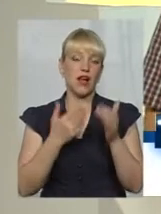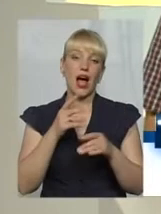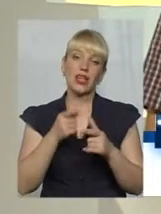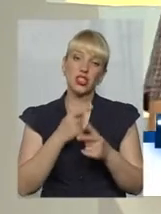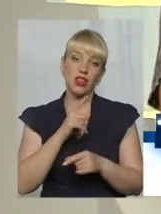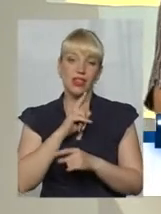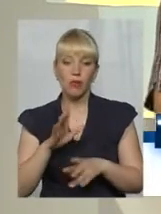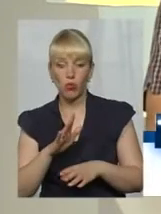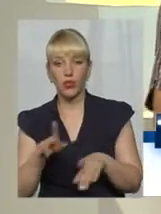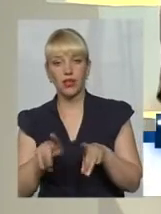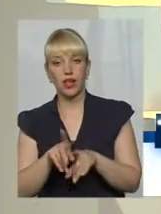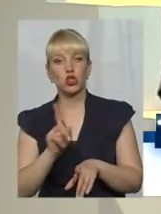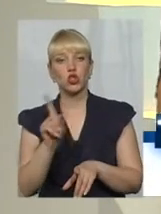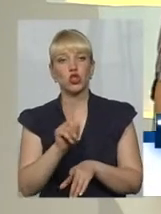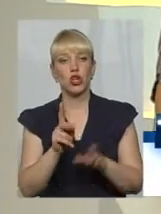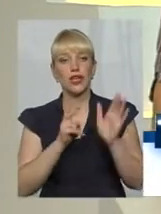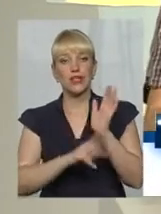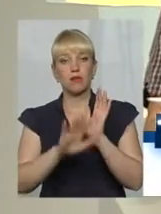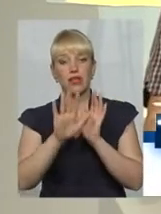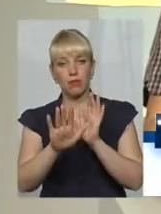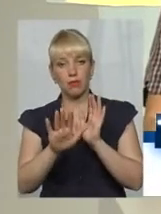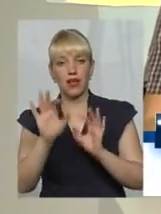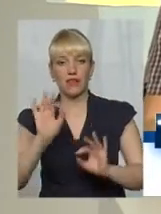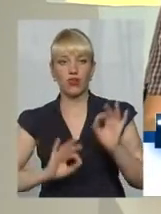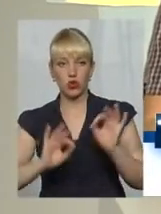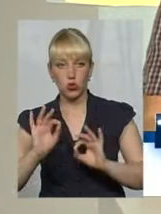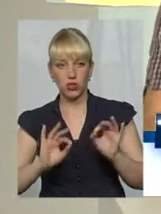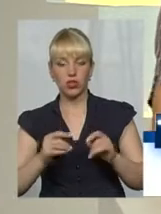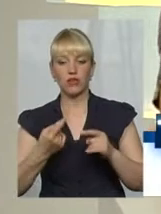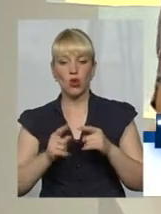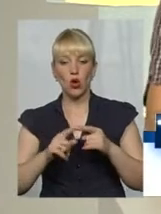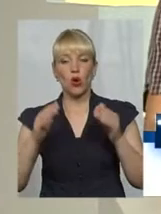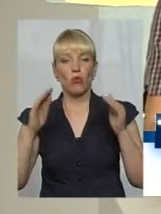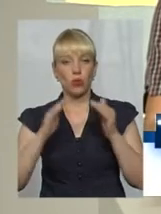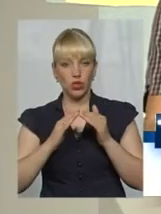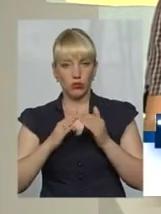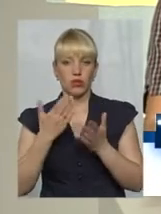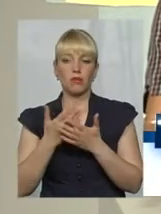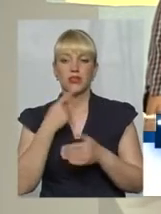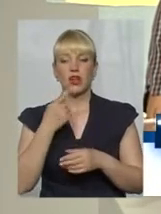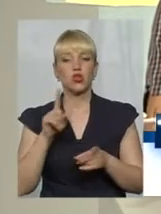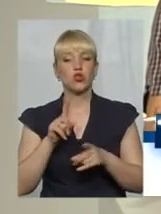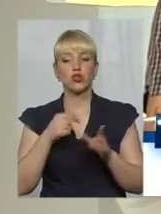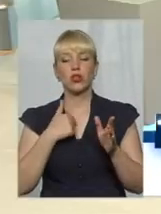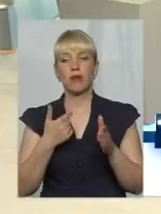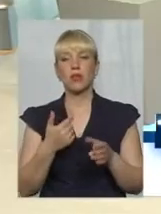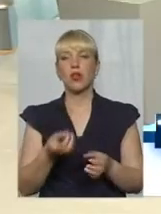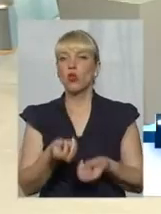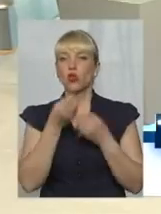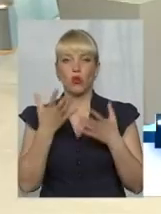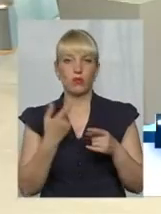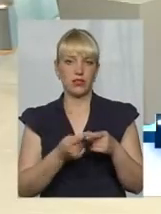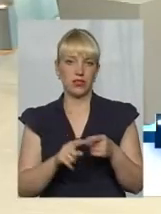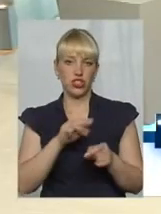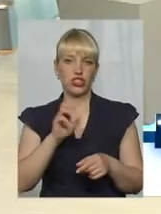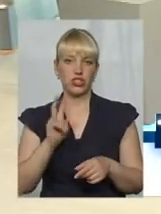будинку ми мають зібрати і сказати, нам добре з цим ЖЕКом, ми нічого не хочемо зім'ємнути. Чи не станеться так, я не знаю, там 50%, можливо всі 100